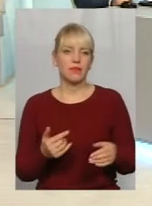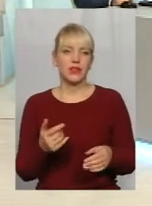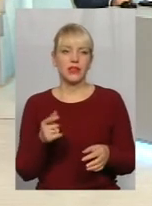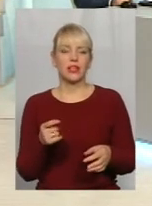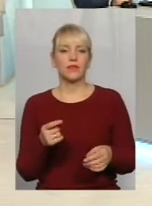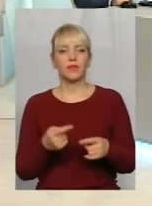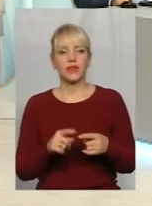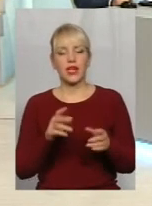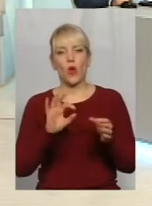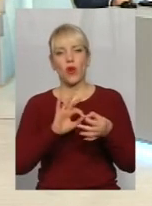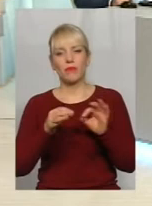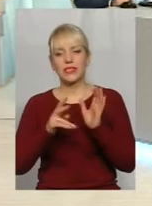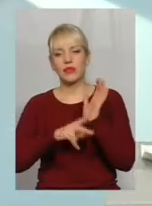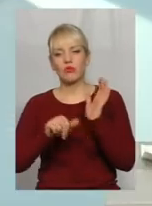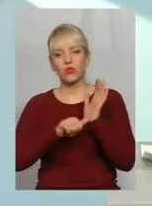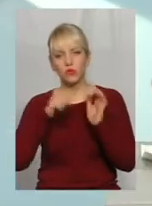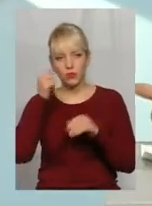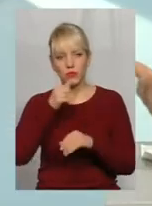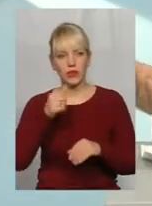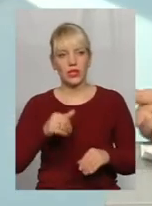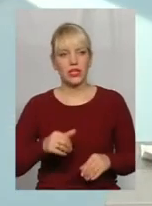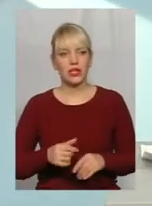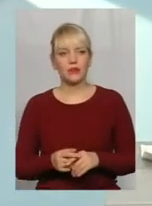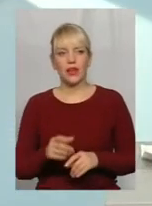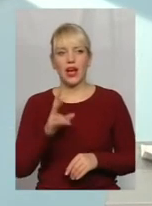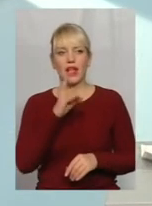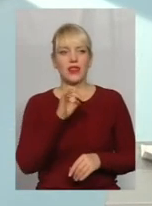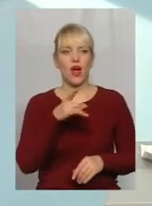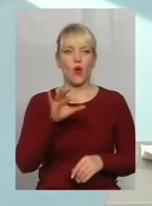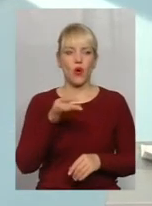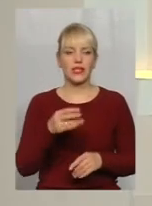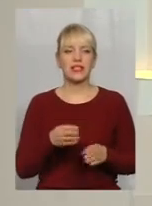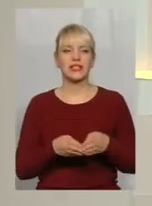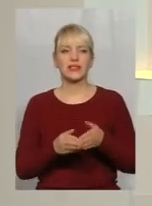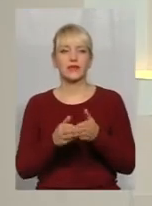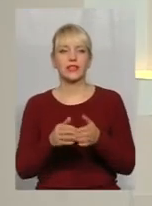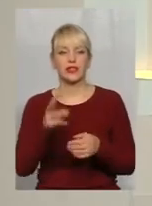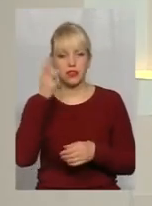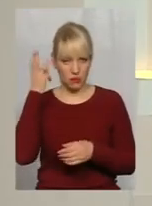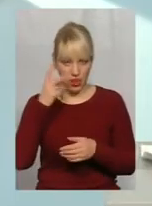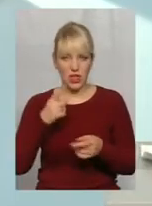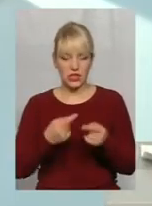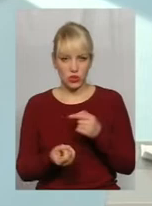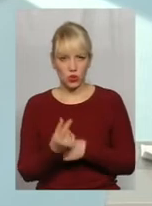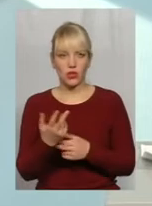з ним в 1976 році. Тобто стояв в байдарки-четвірки, а Сергій Нагорний в байдарці-двірки. Сергій Нагорний Смельницького сам.